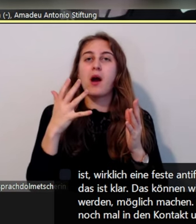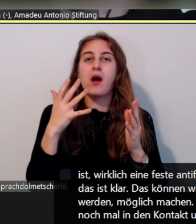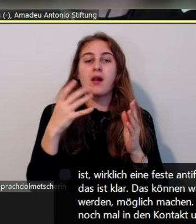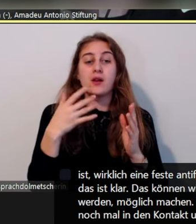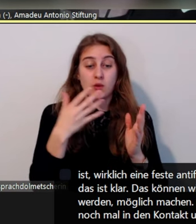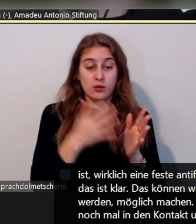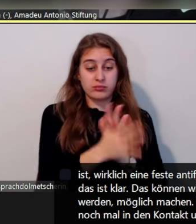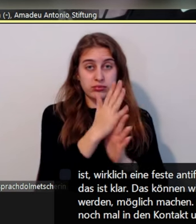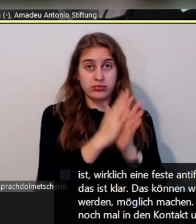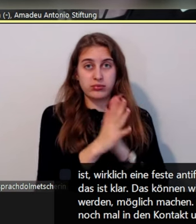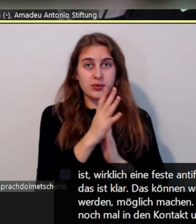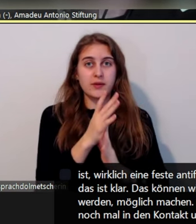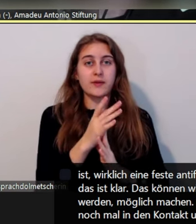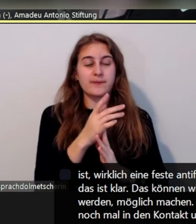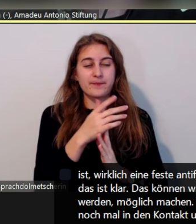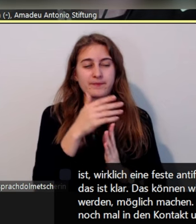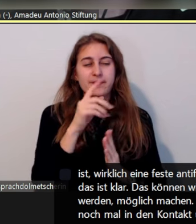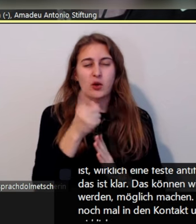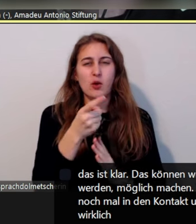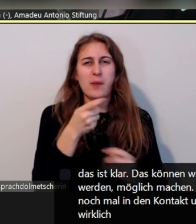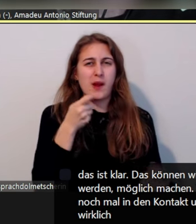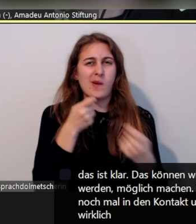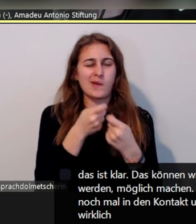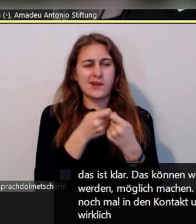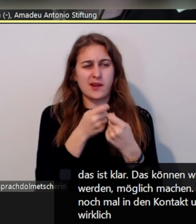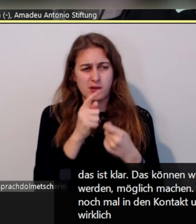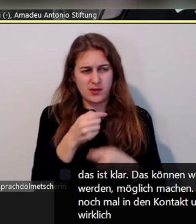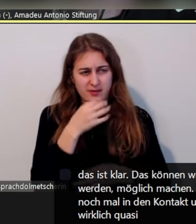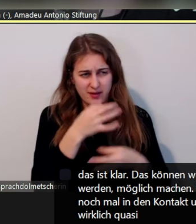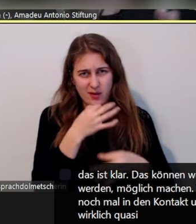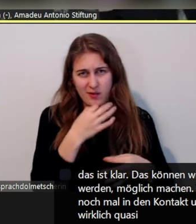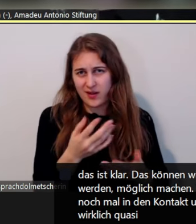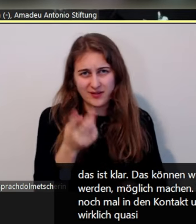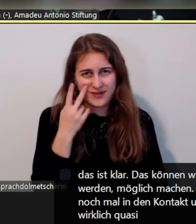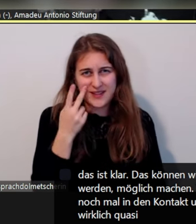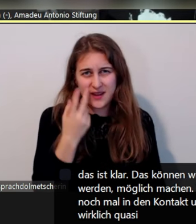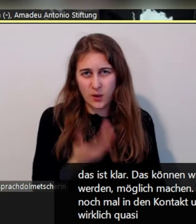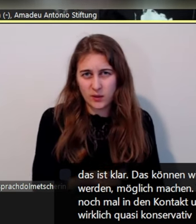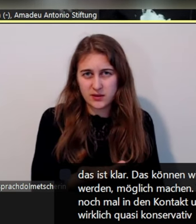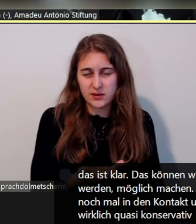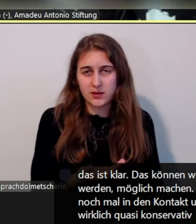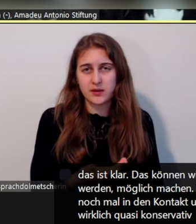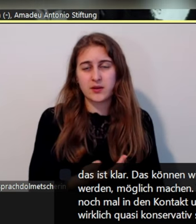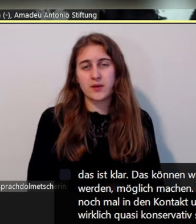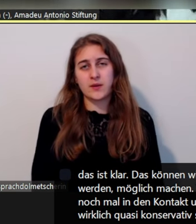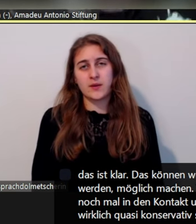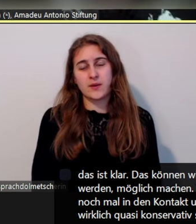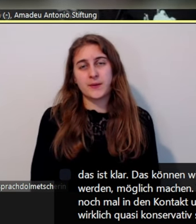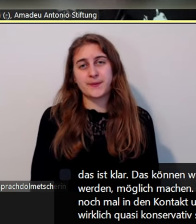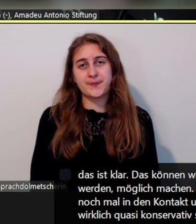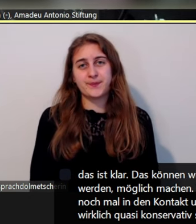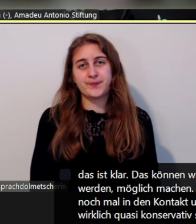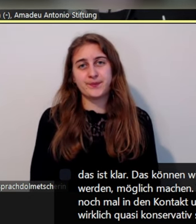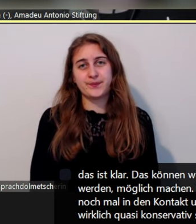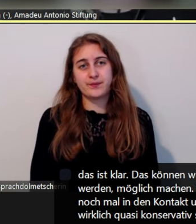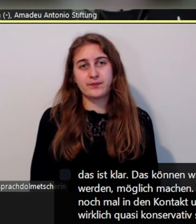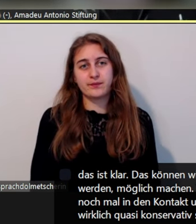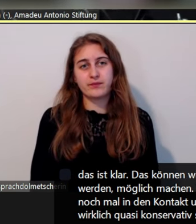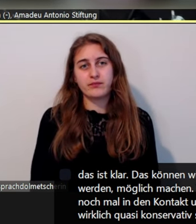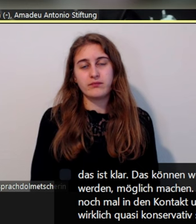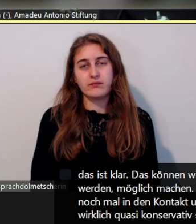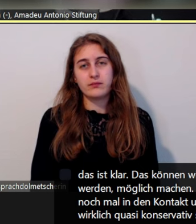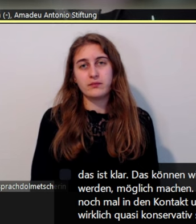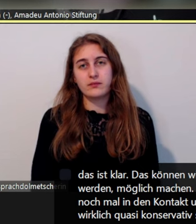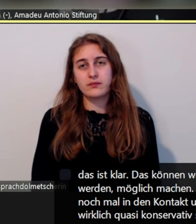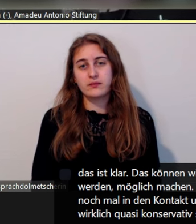Aber wir haben auch versucht, wirklich quasi konservativ sozusagen einzuschätzen. Und wenn wir